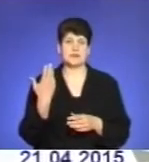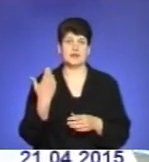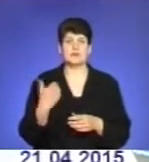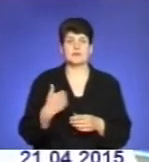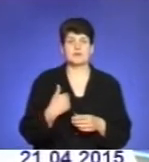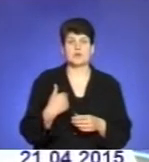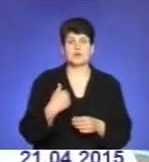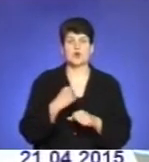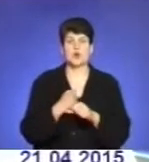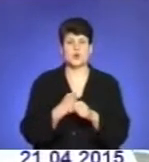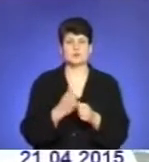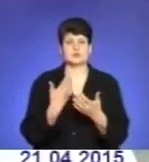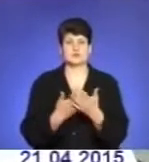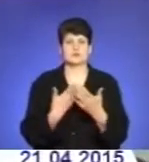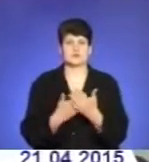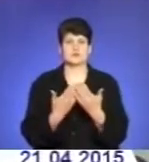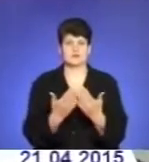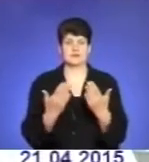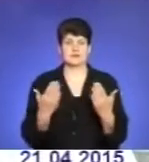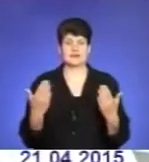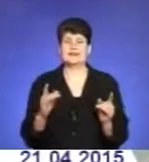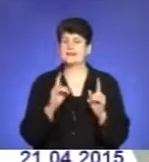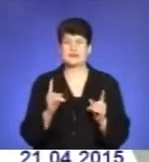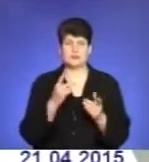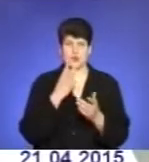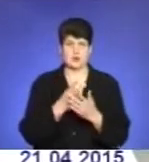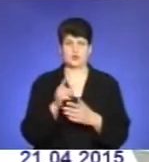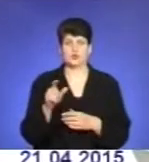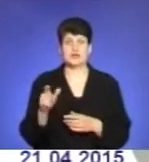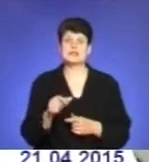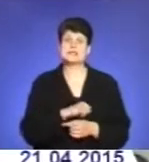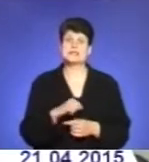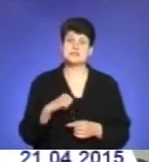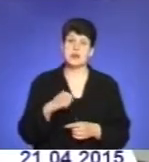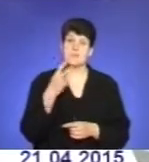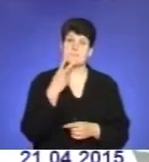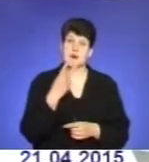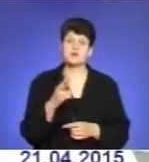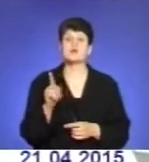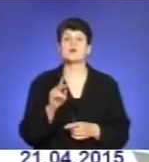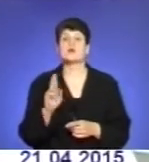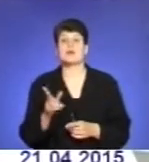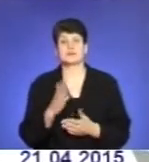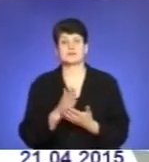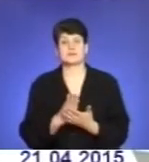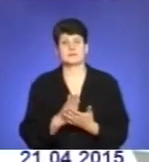експозицію, не тільки показуєш це людям, ти сам бачиш, що і як відбувається. І я